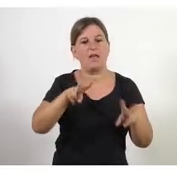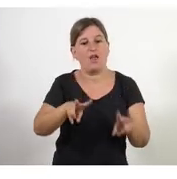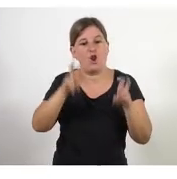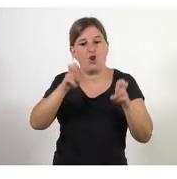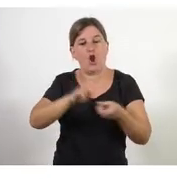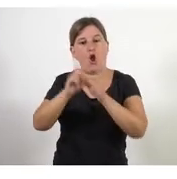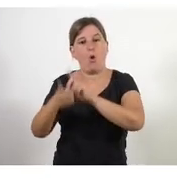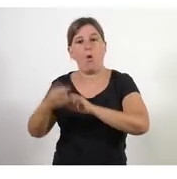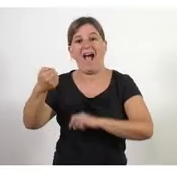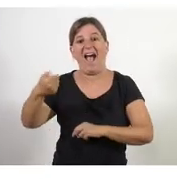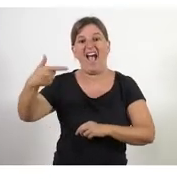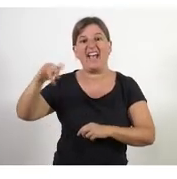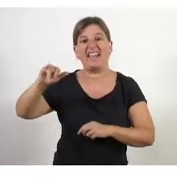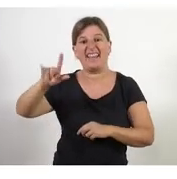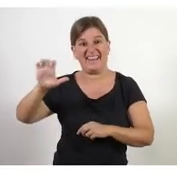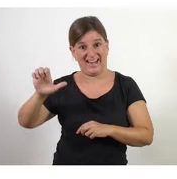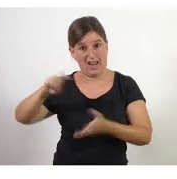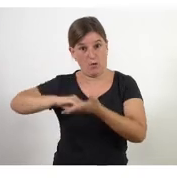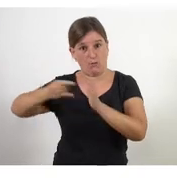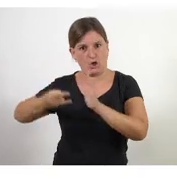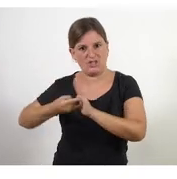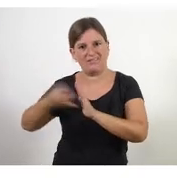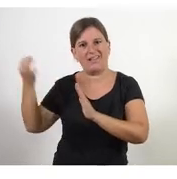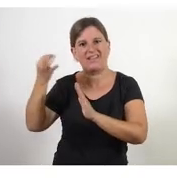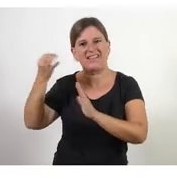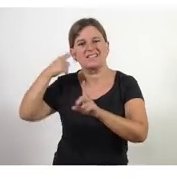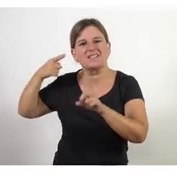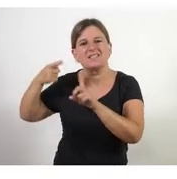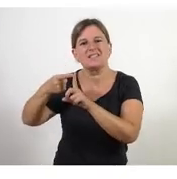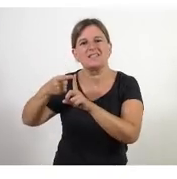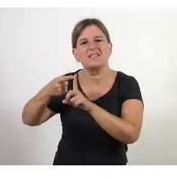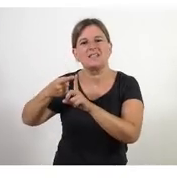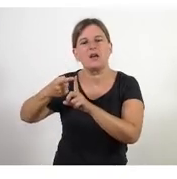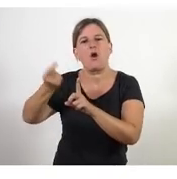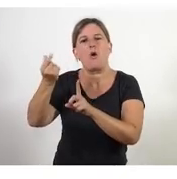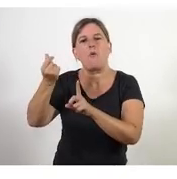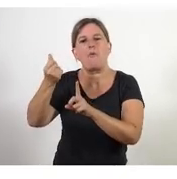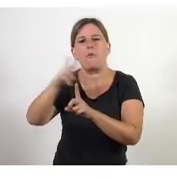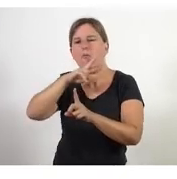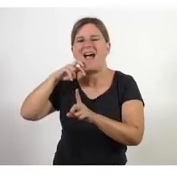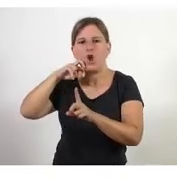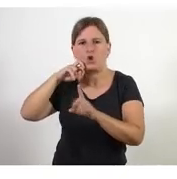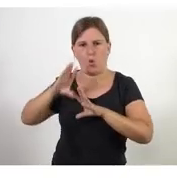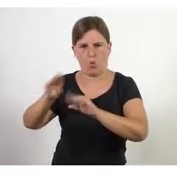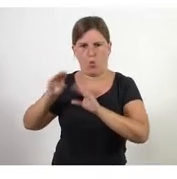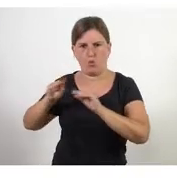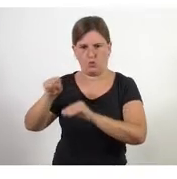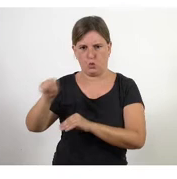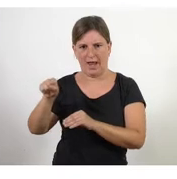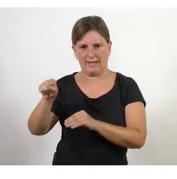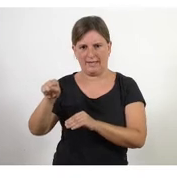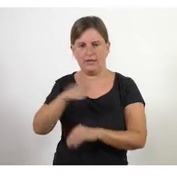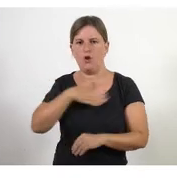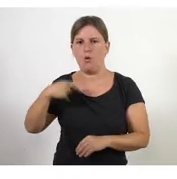esforç per satisfer un objectiu de l'organització aportant valor als usuaris això què vol dir que quan tu